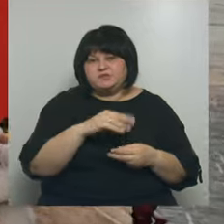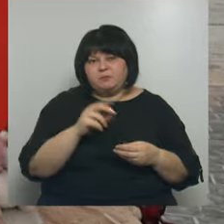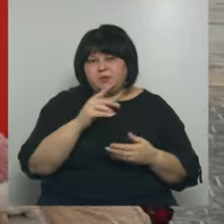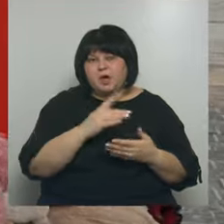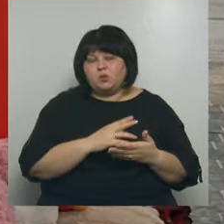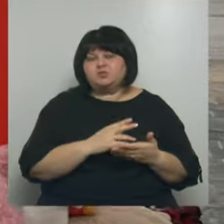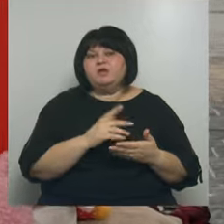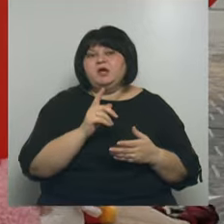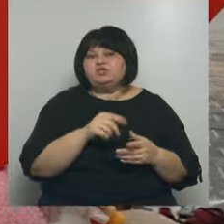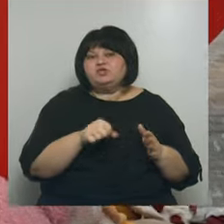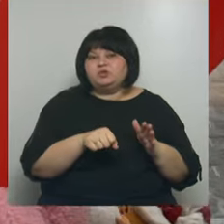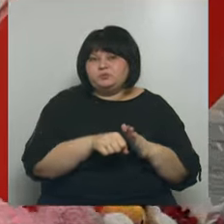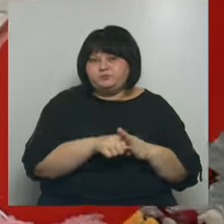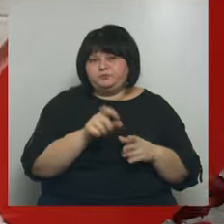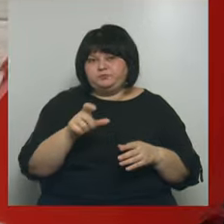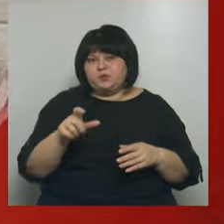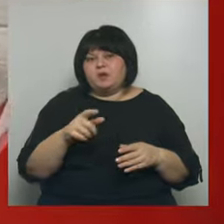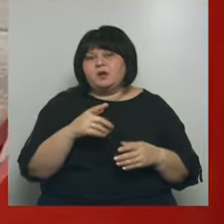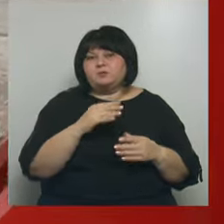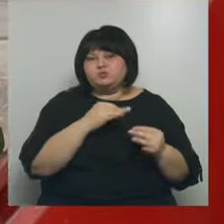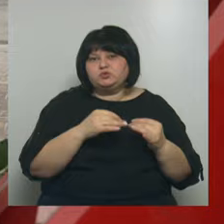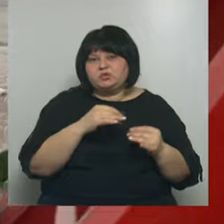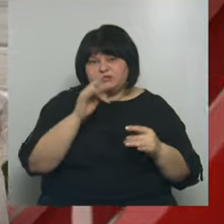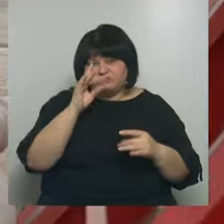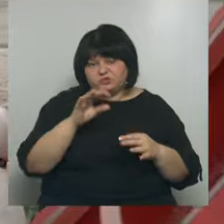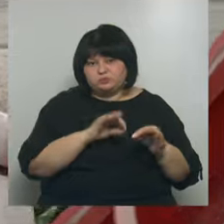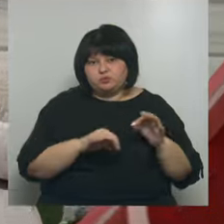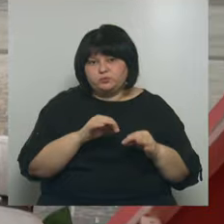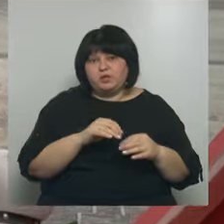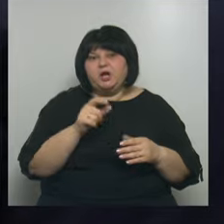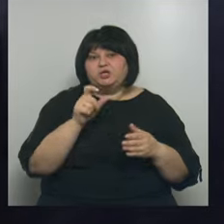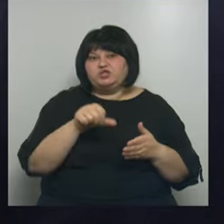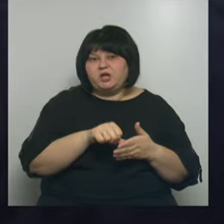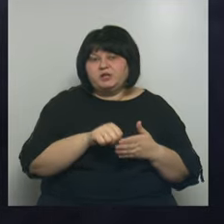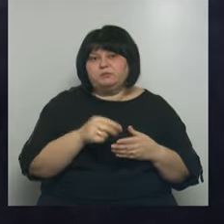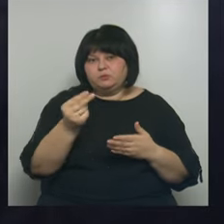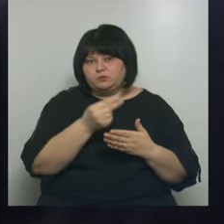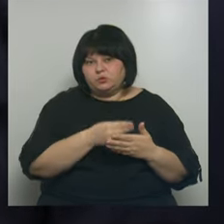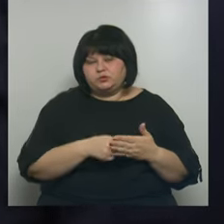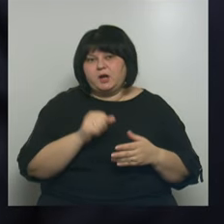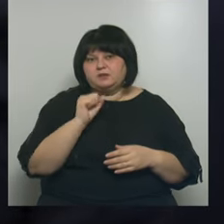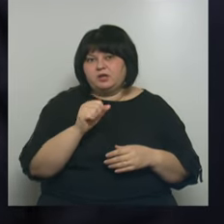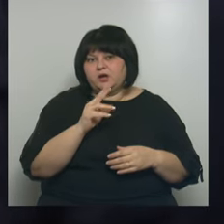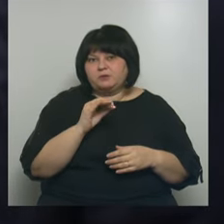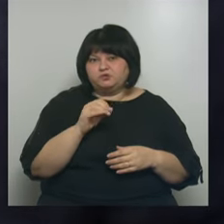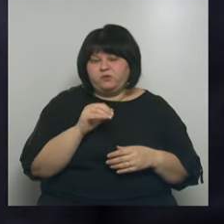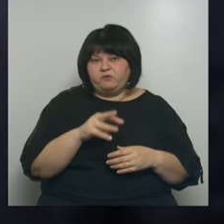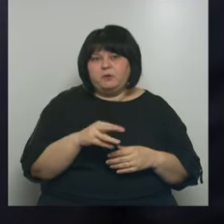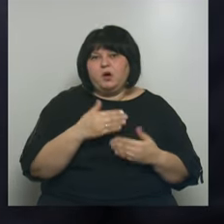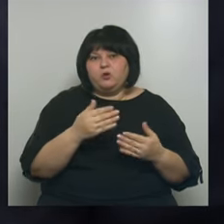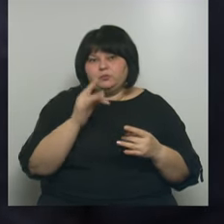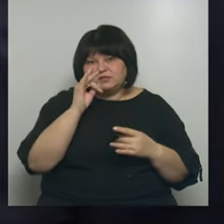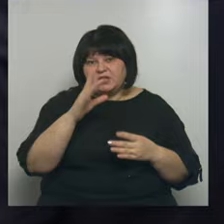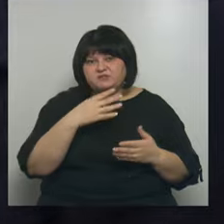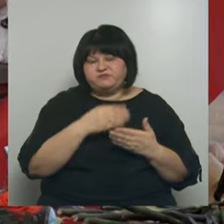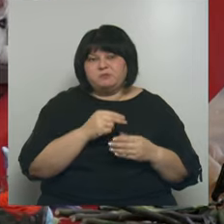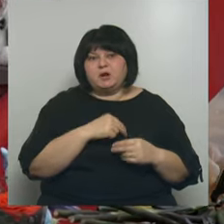чьи жизни унесли вражеские удары, обсудили с известным скульптором, членом Московского союза художников Андреем Коробцовым. Он прославился